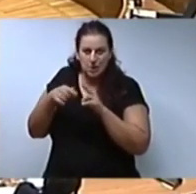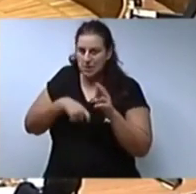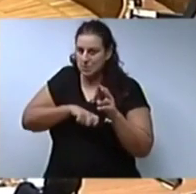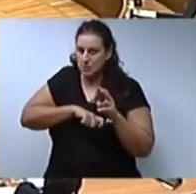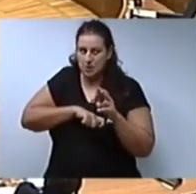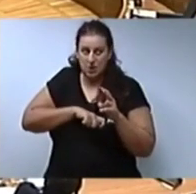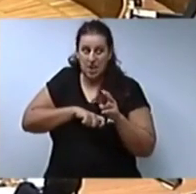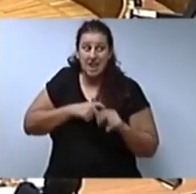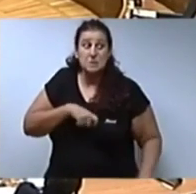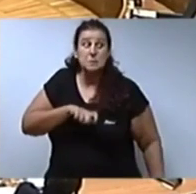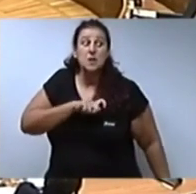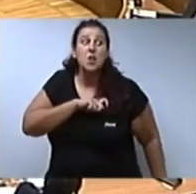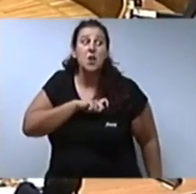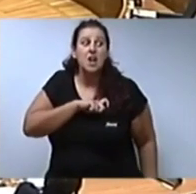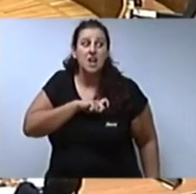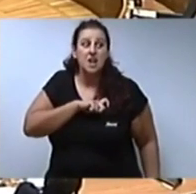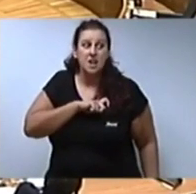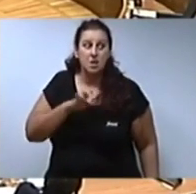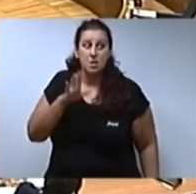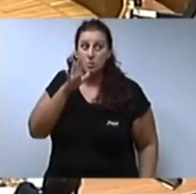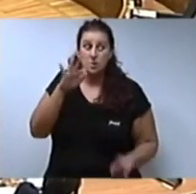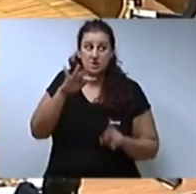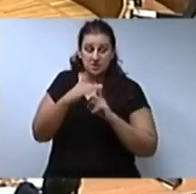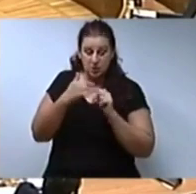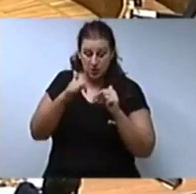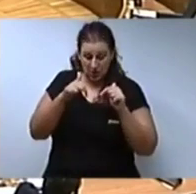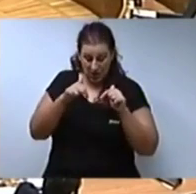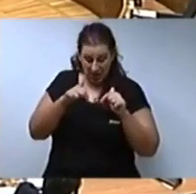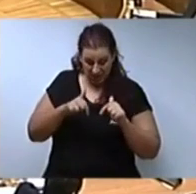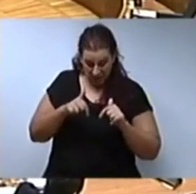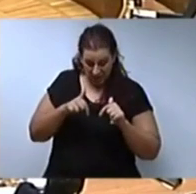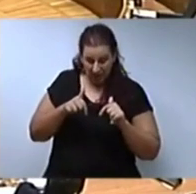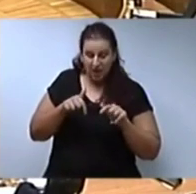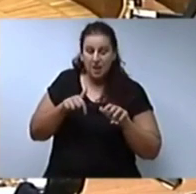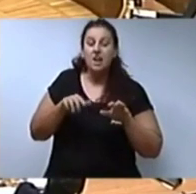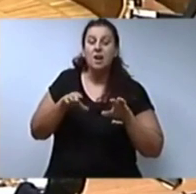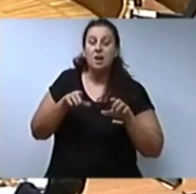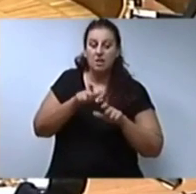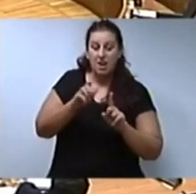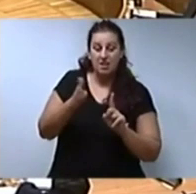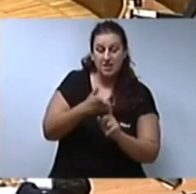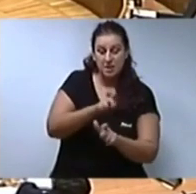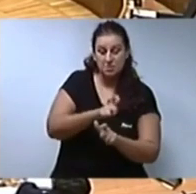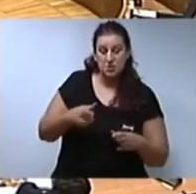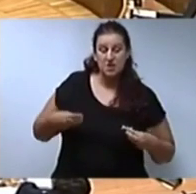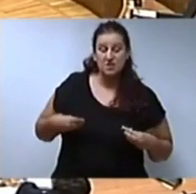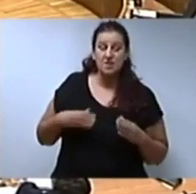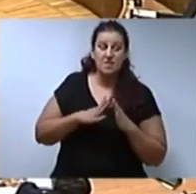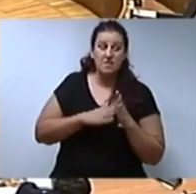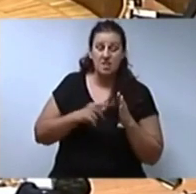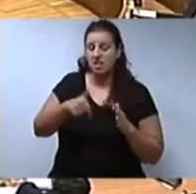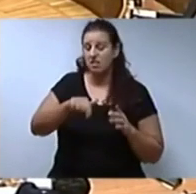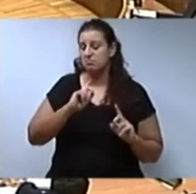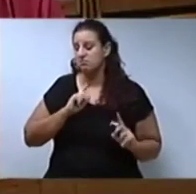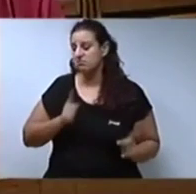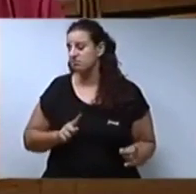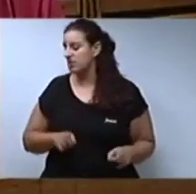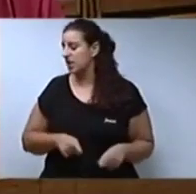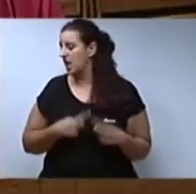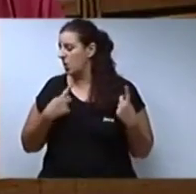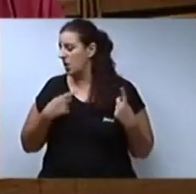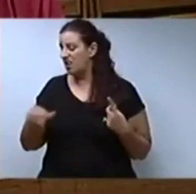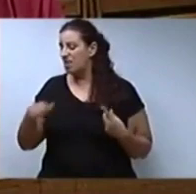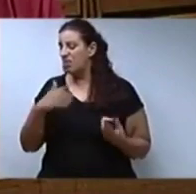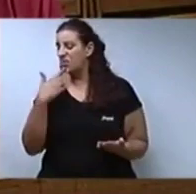I dic espanyola perquè el que passa en aquesta cambra sobirana del poble valencià a vostès i la trau al pairo. Demanen ni més ni